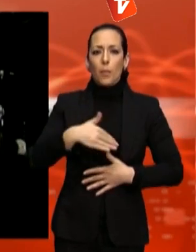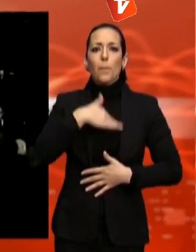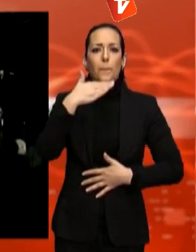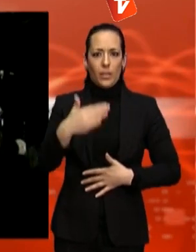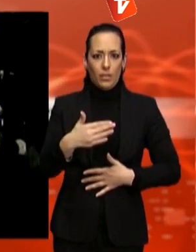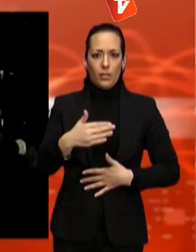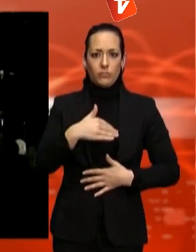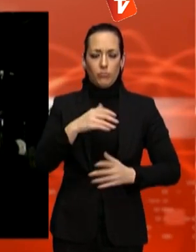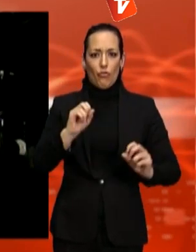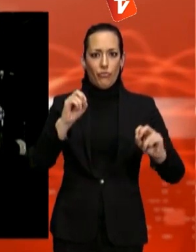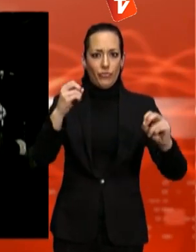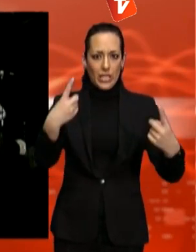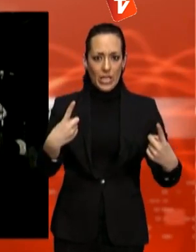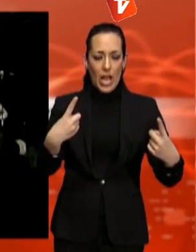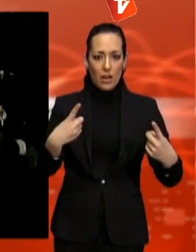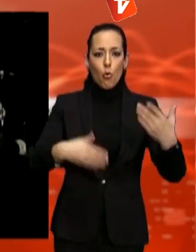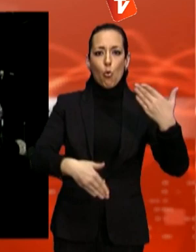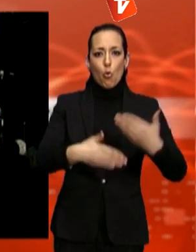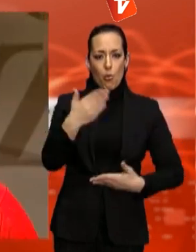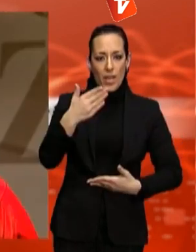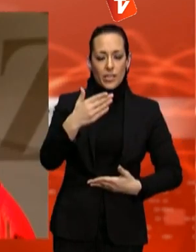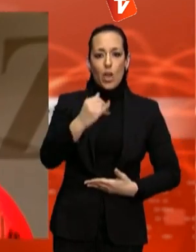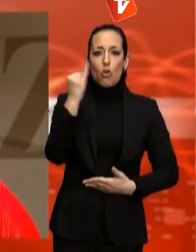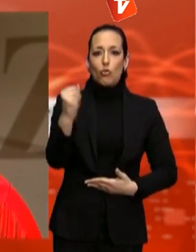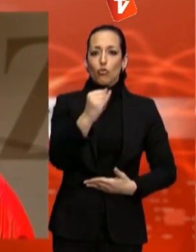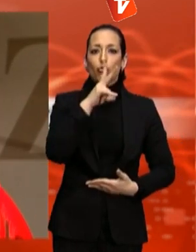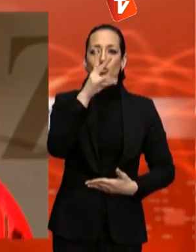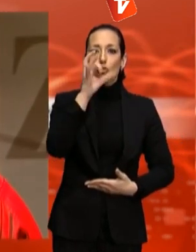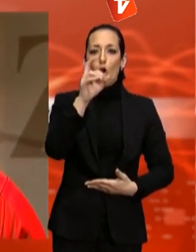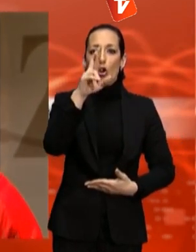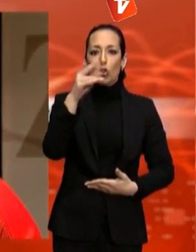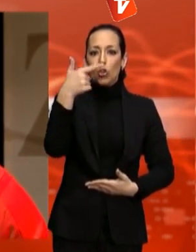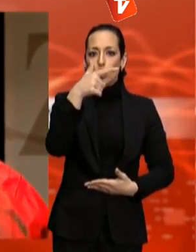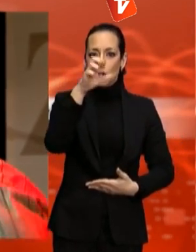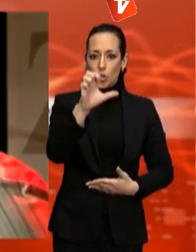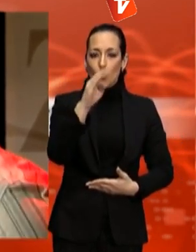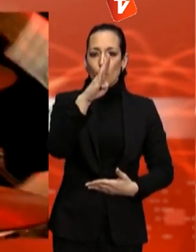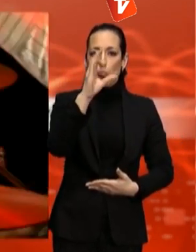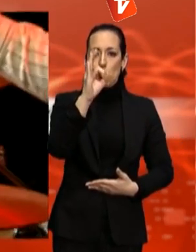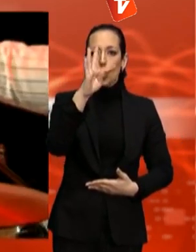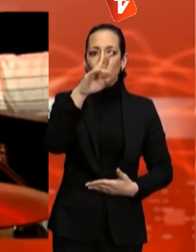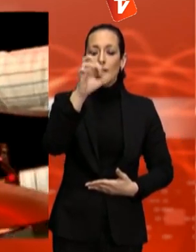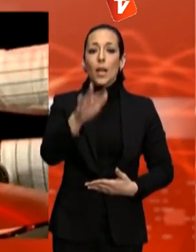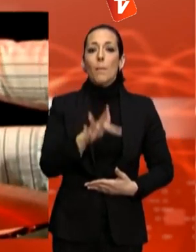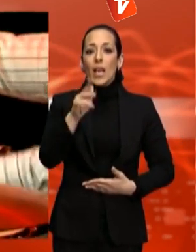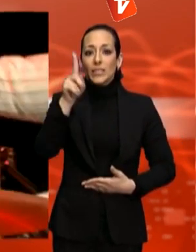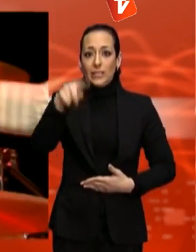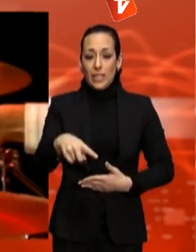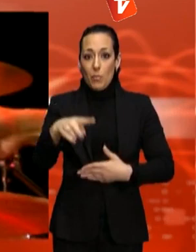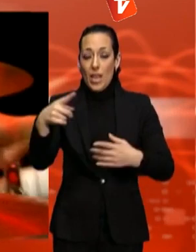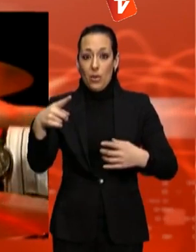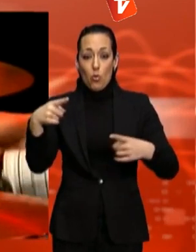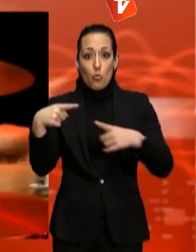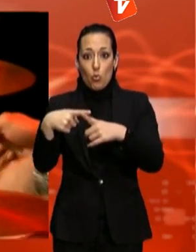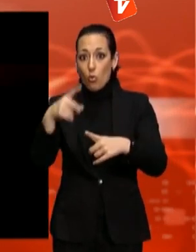amb el debut al certamen de George Potter i Lucky Peterson i la commemoració dels 25 anys de la Big Mama, s